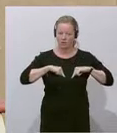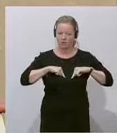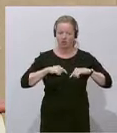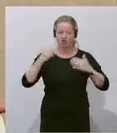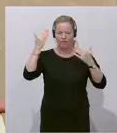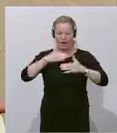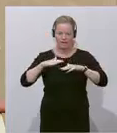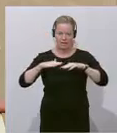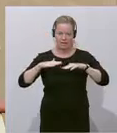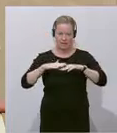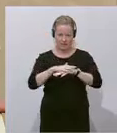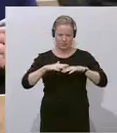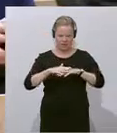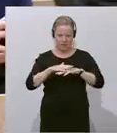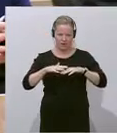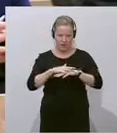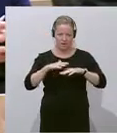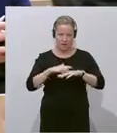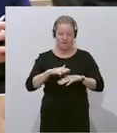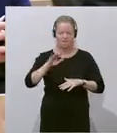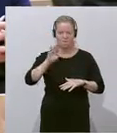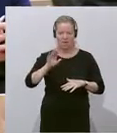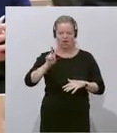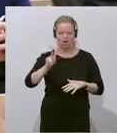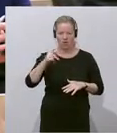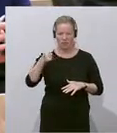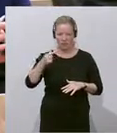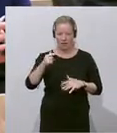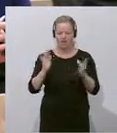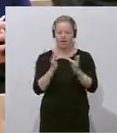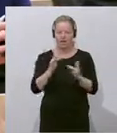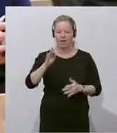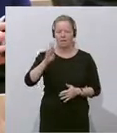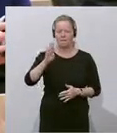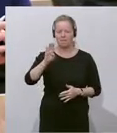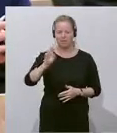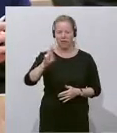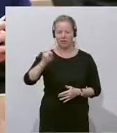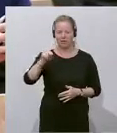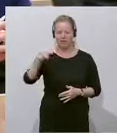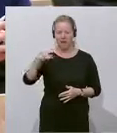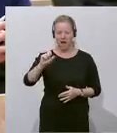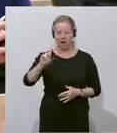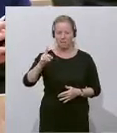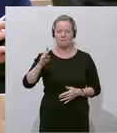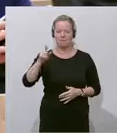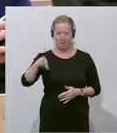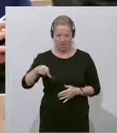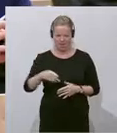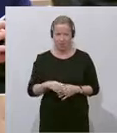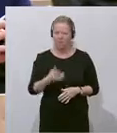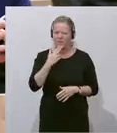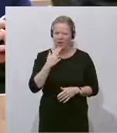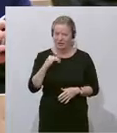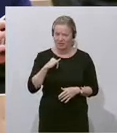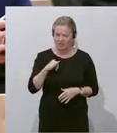BVT, Bernhard P., gegen den die großen Verfahren im Zusammenhang mit BVT laufen. Und wer ist der